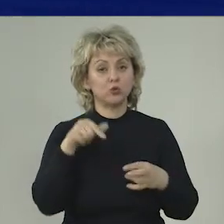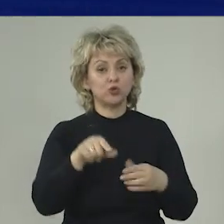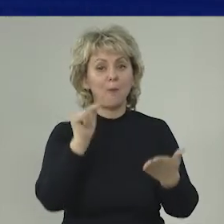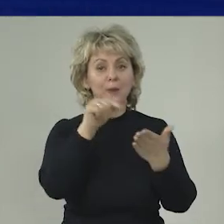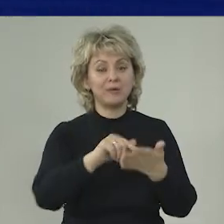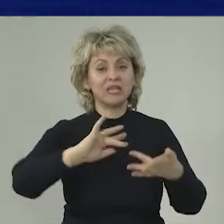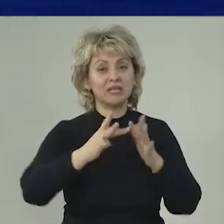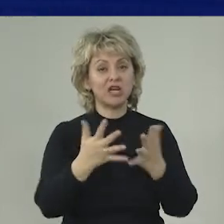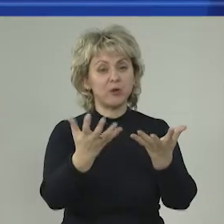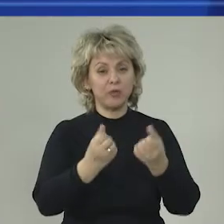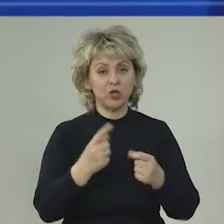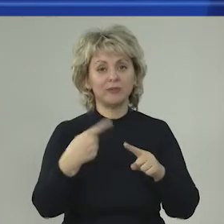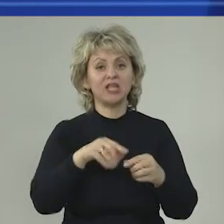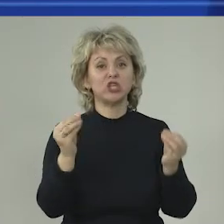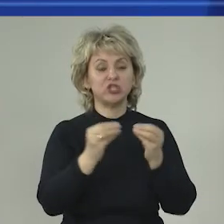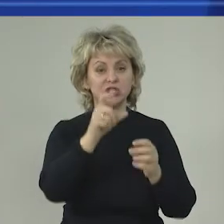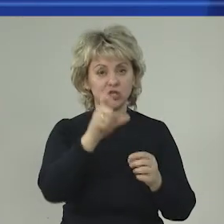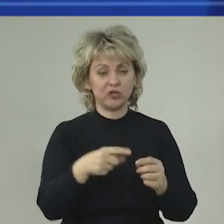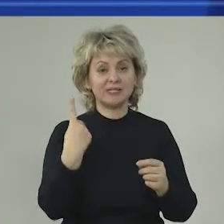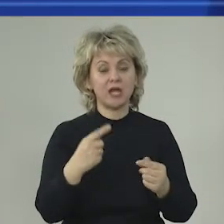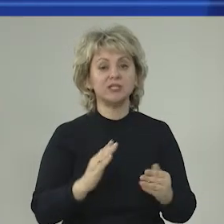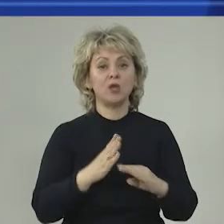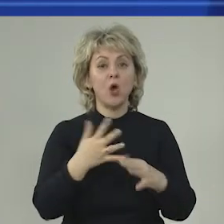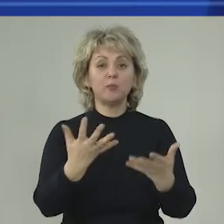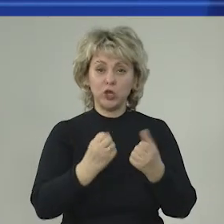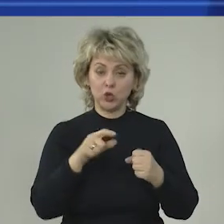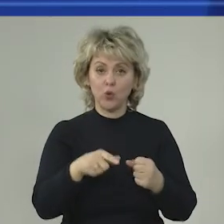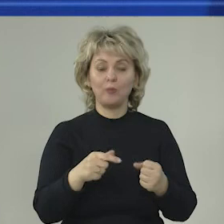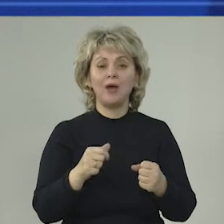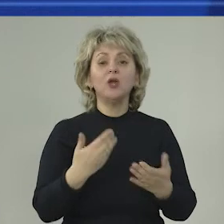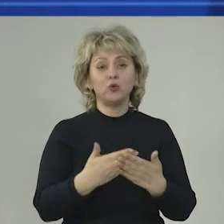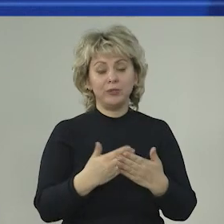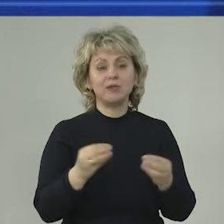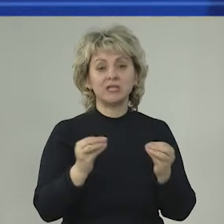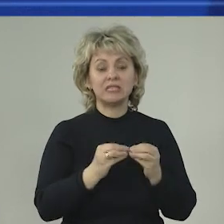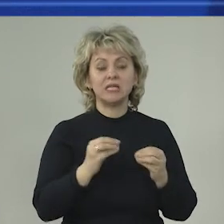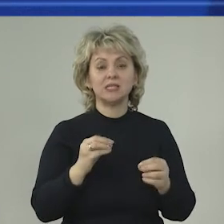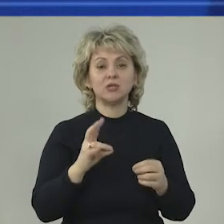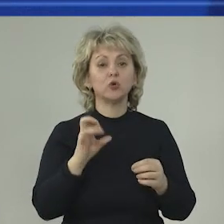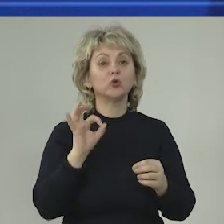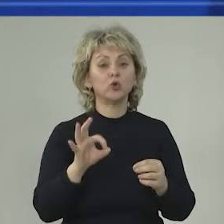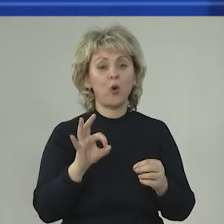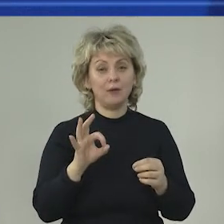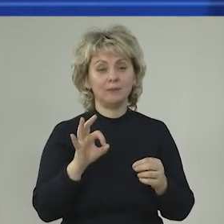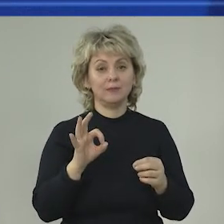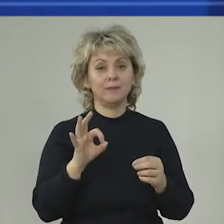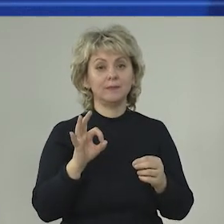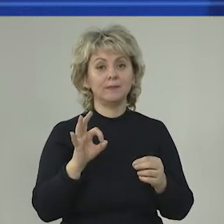человеку попасть на интерактивный прием. Это 10 человек за один прием, как я посчитал. Да, 10 человек, но